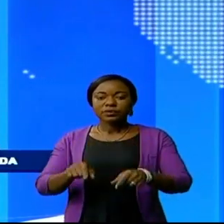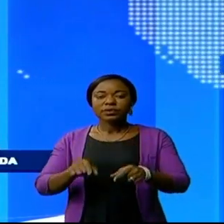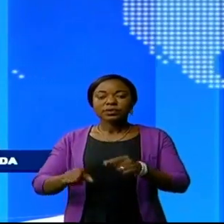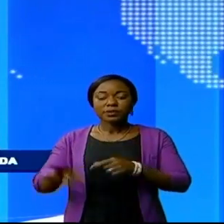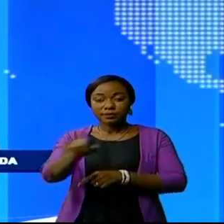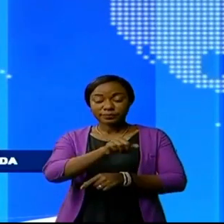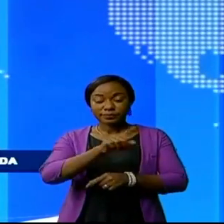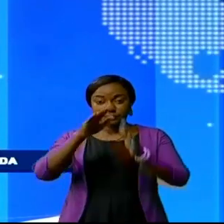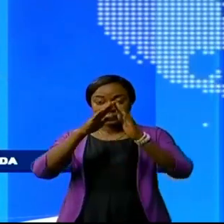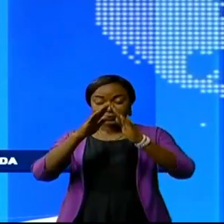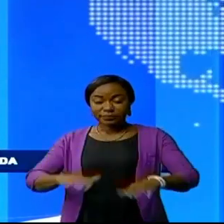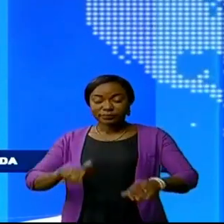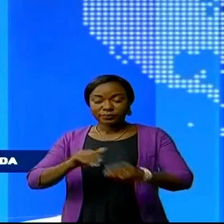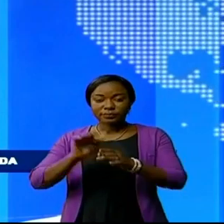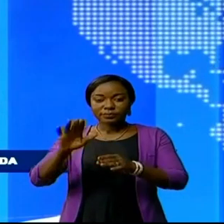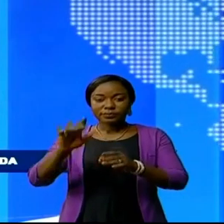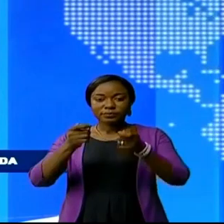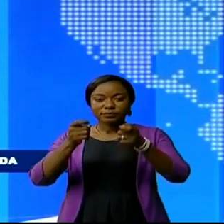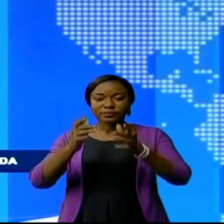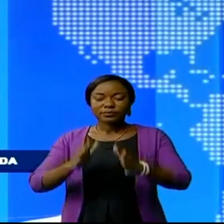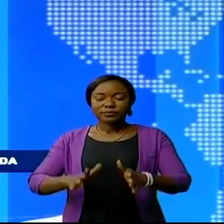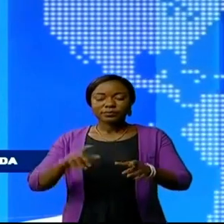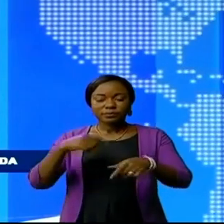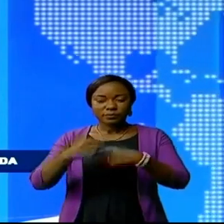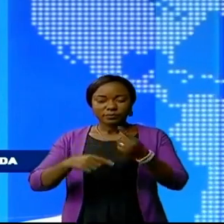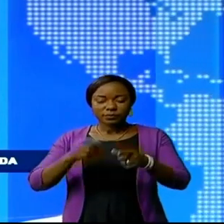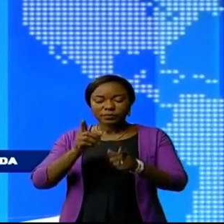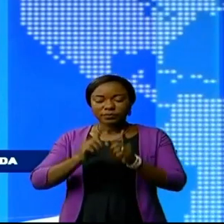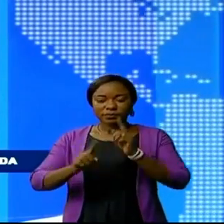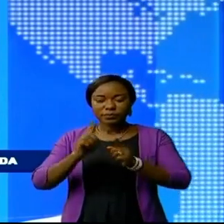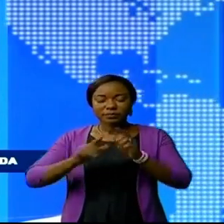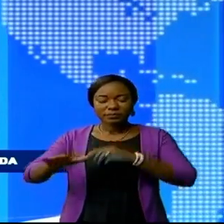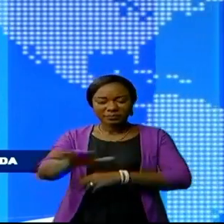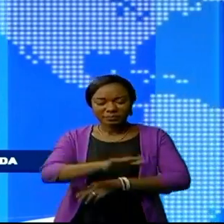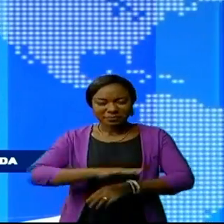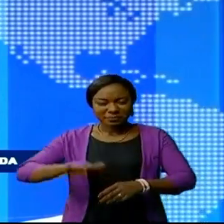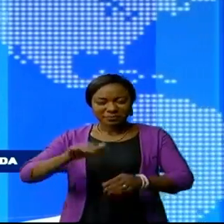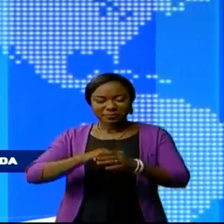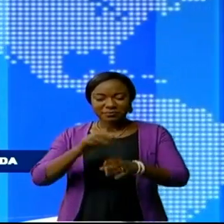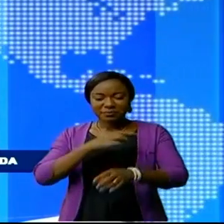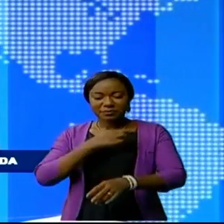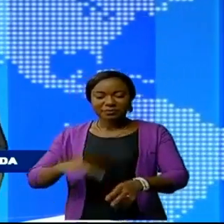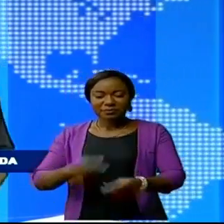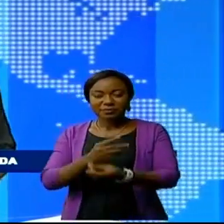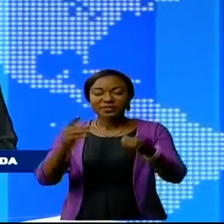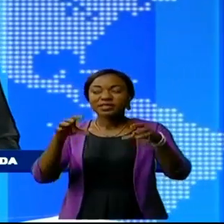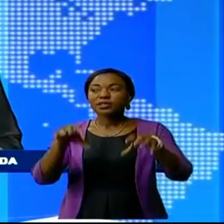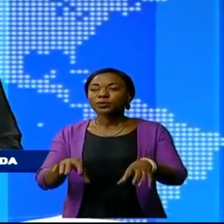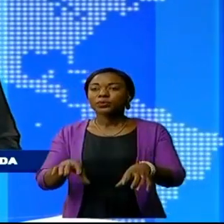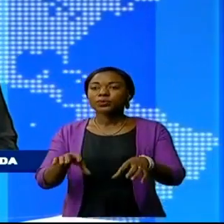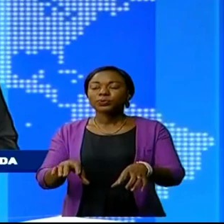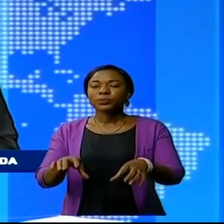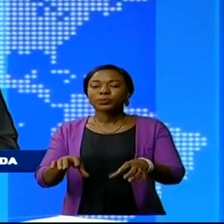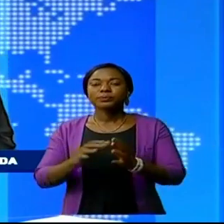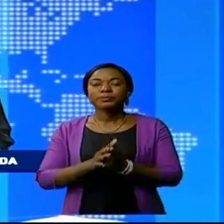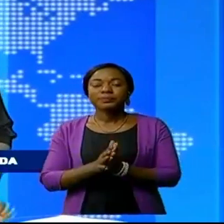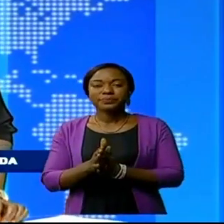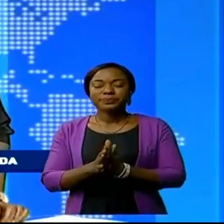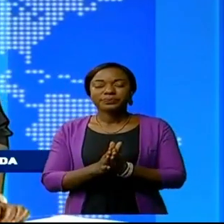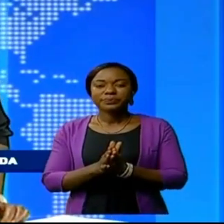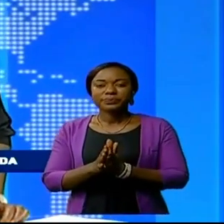vous. Dans ce journal, nous ferons la ronde de l'actualité à travers la République démocratique du Congo.